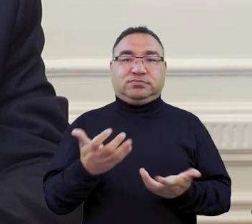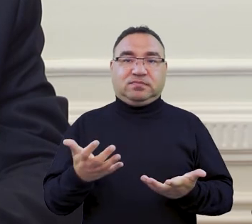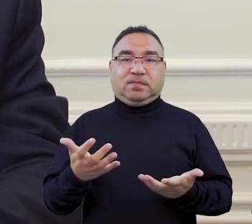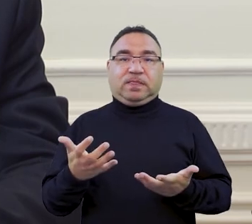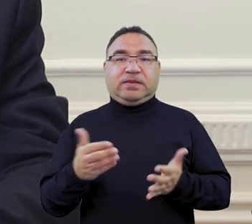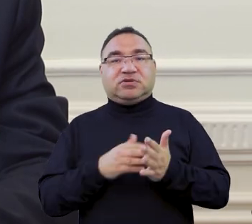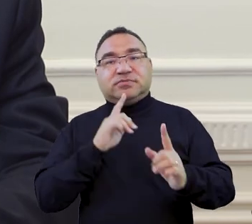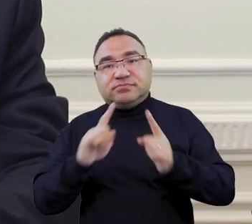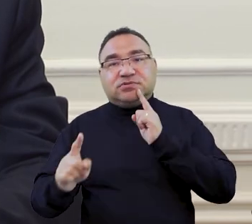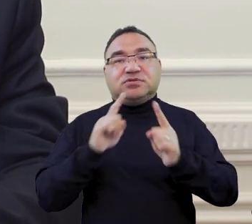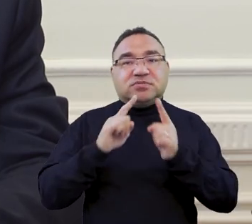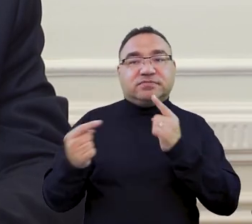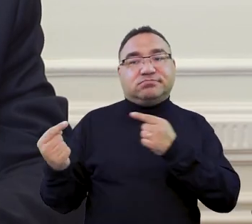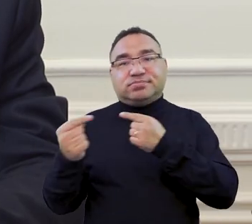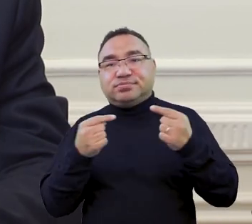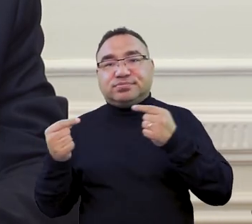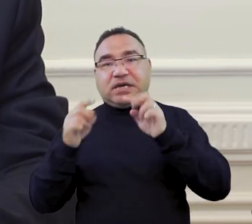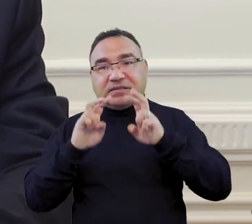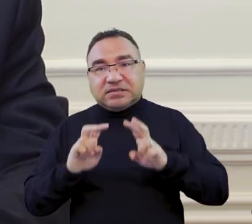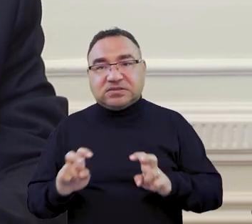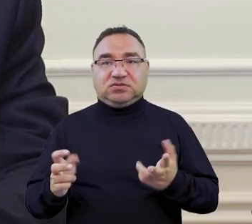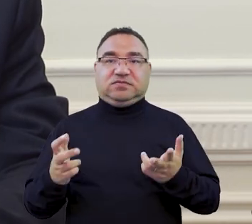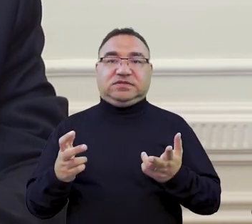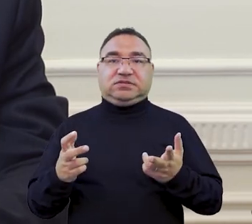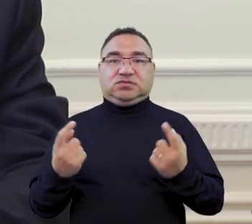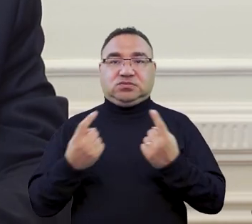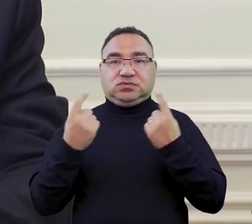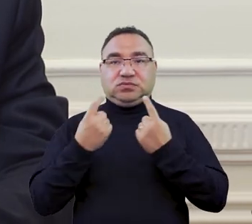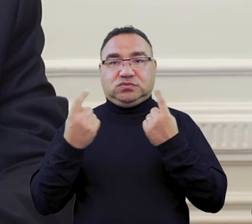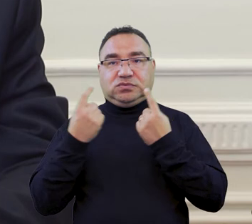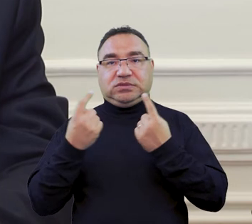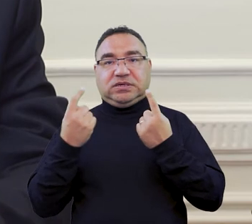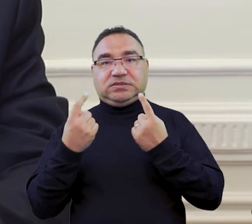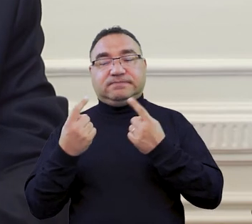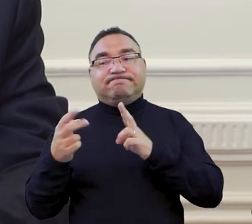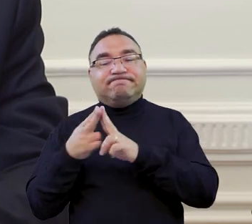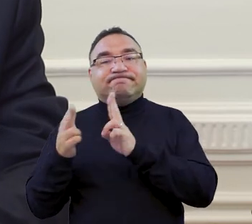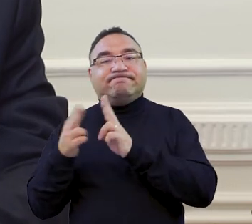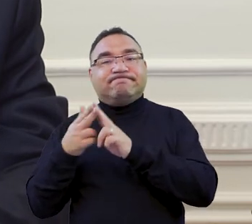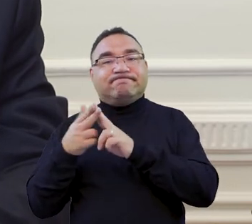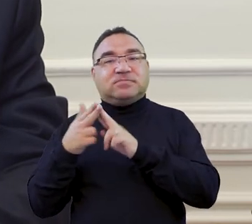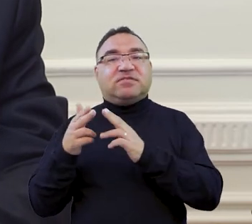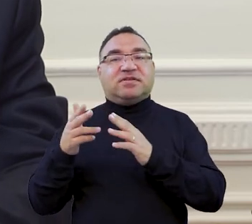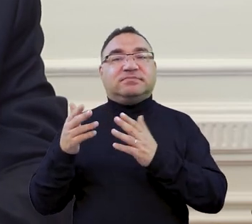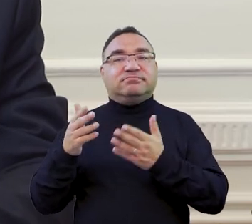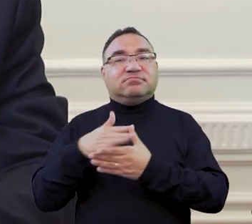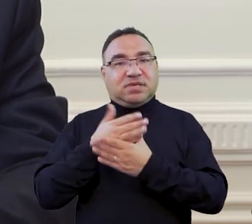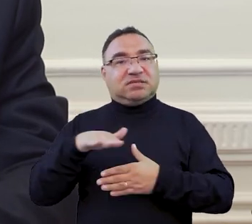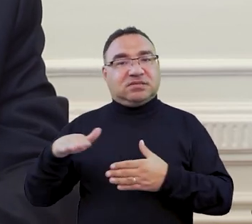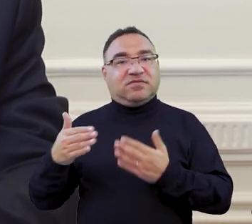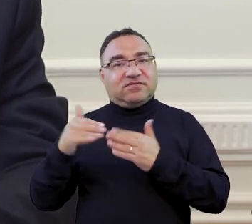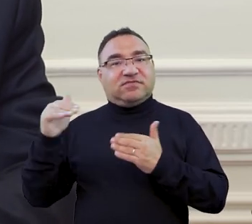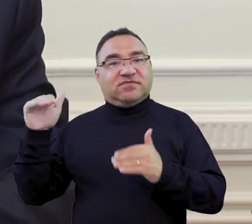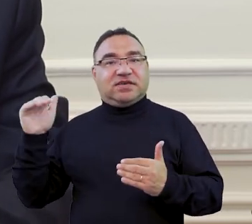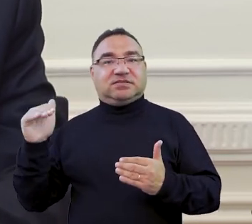tutaj rozmawiać analizować sytuację i tych kontaktów ustali międzynarodowych